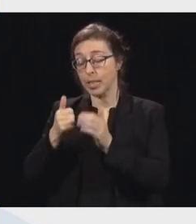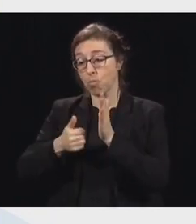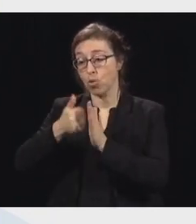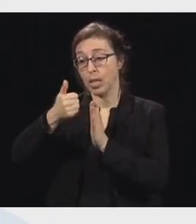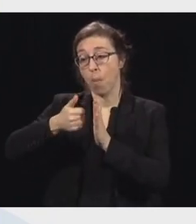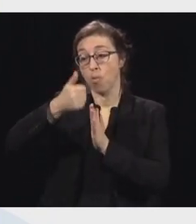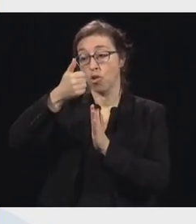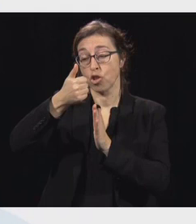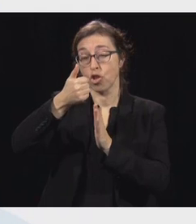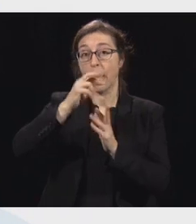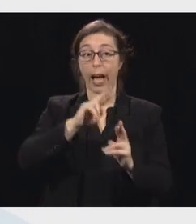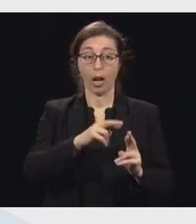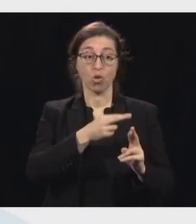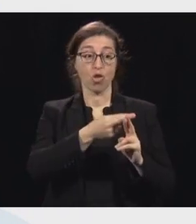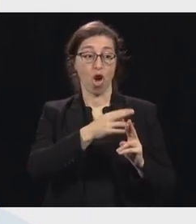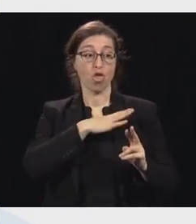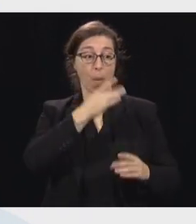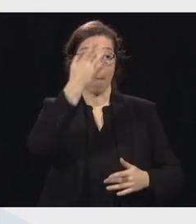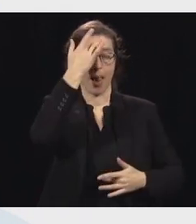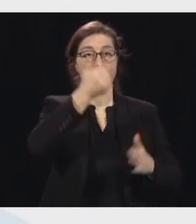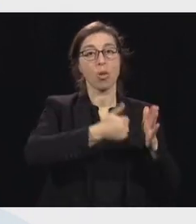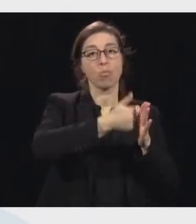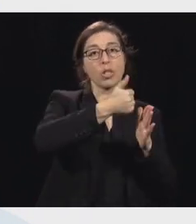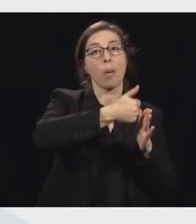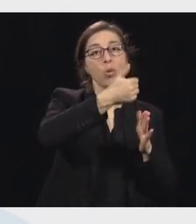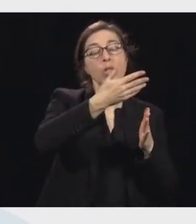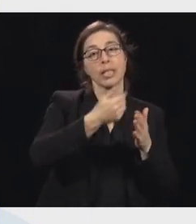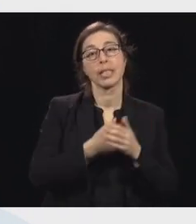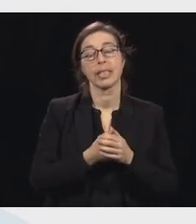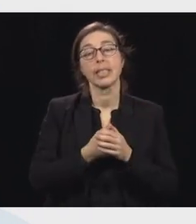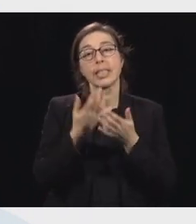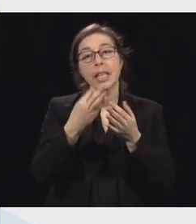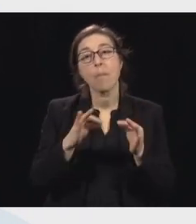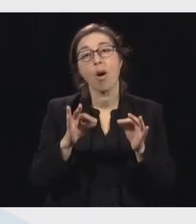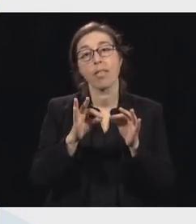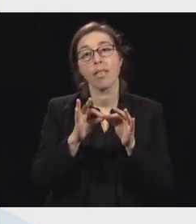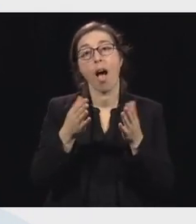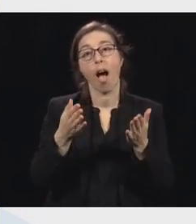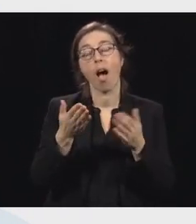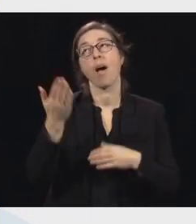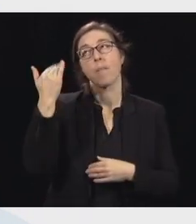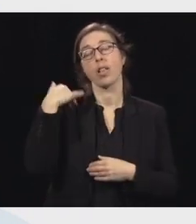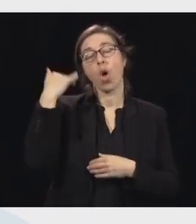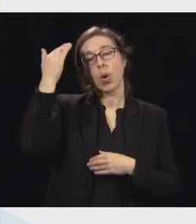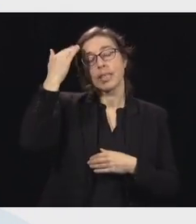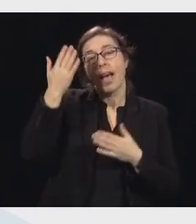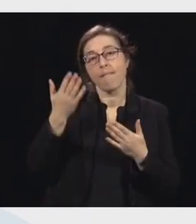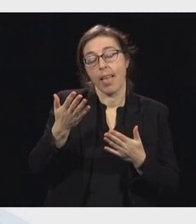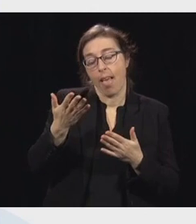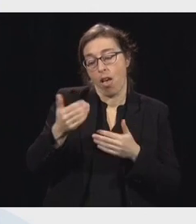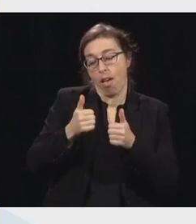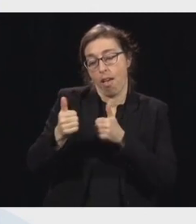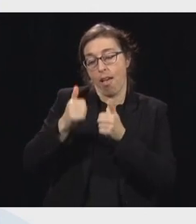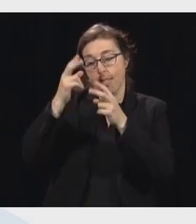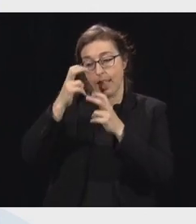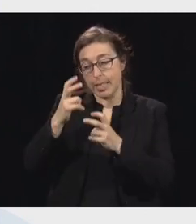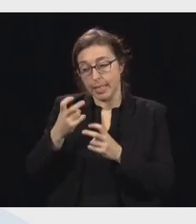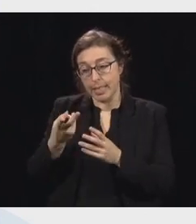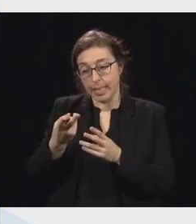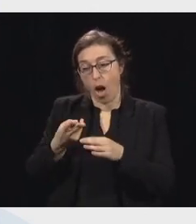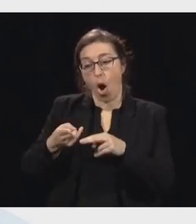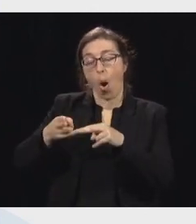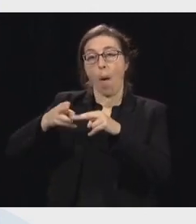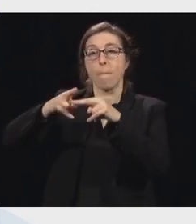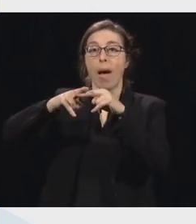quand on analyse la croissance des cas. On pouvait s'y attendre avec le nombre de tests qu'on soit rendu